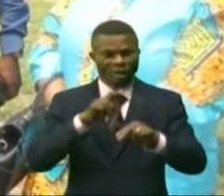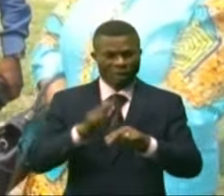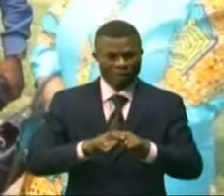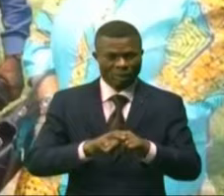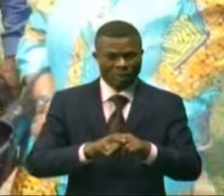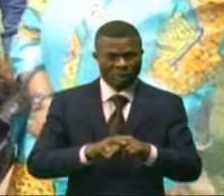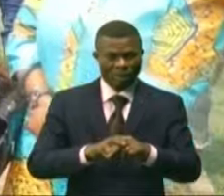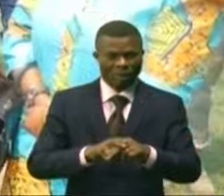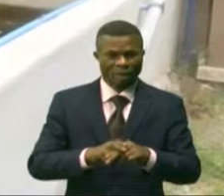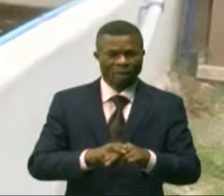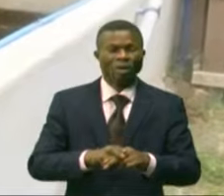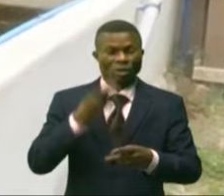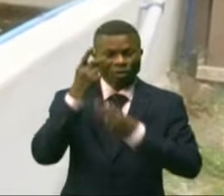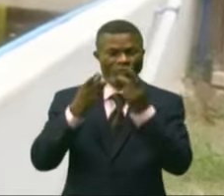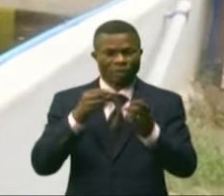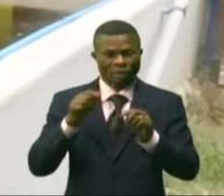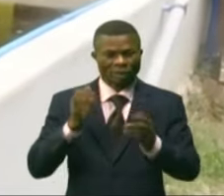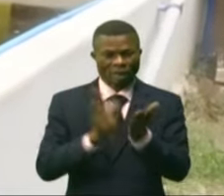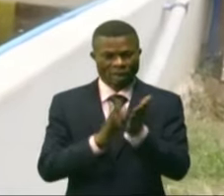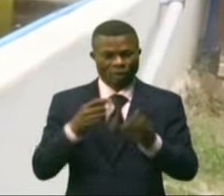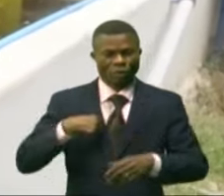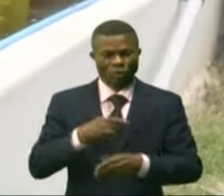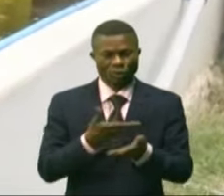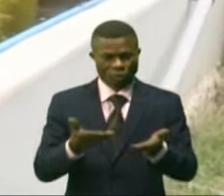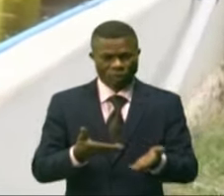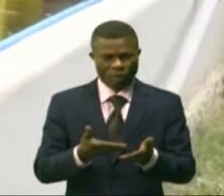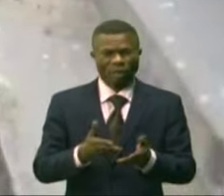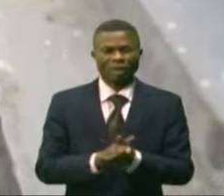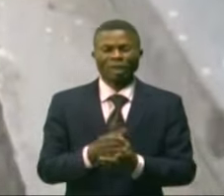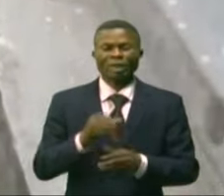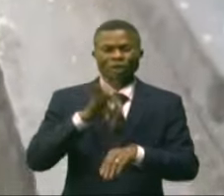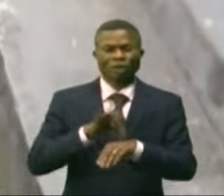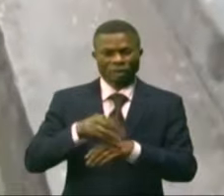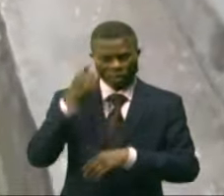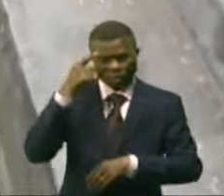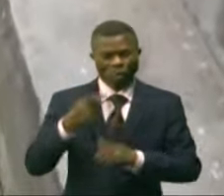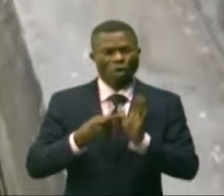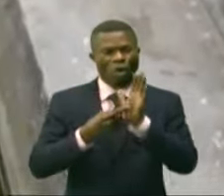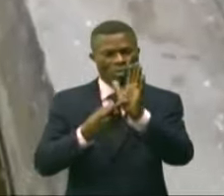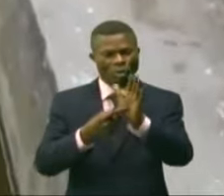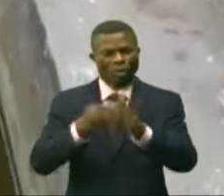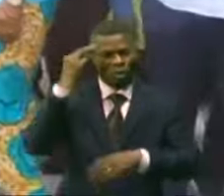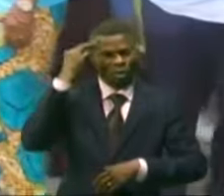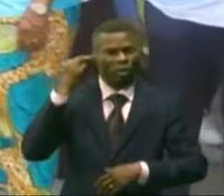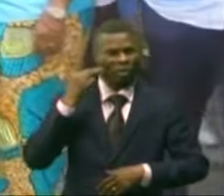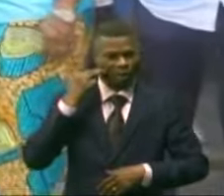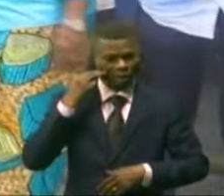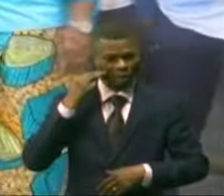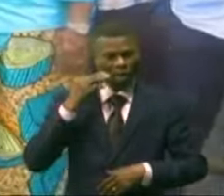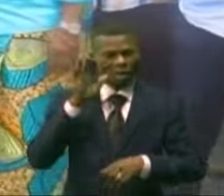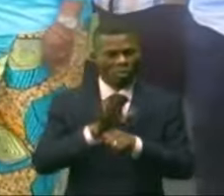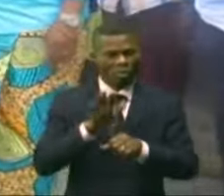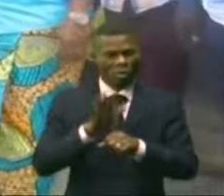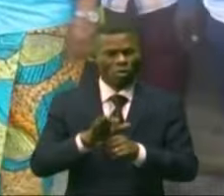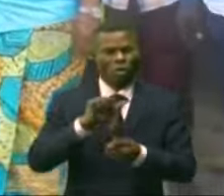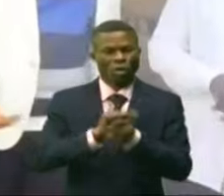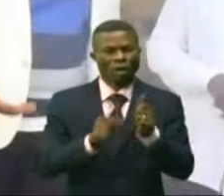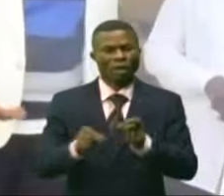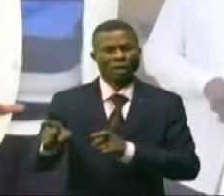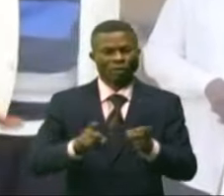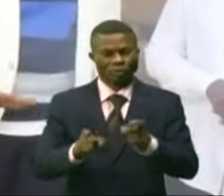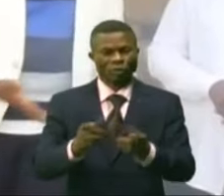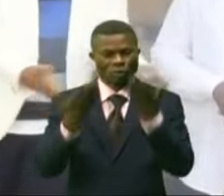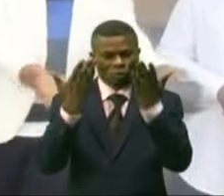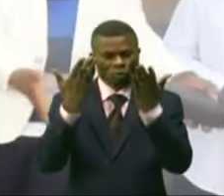visite notre institution, a-t-il souligné. Occasion pour lui de présenter au ministre les différentes filières de cette